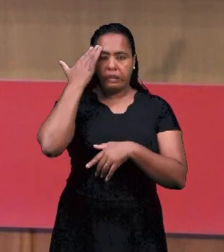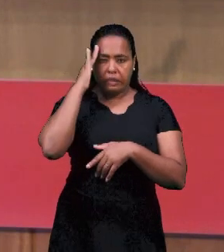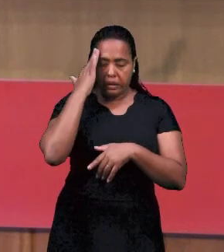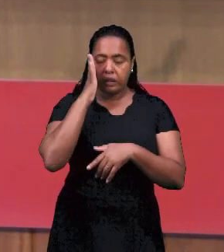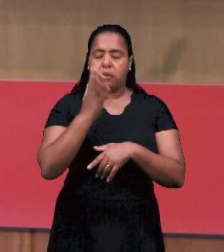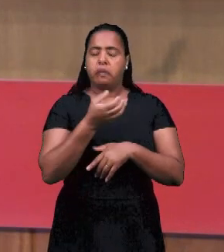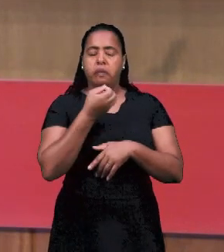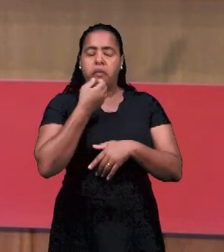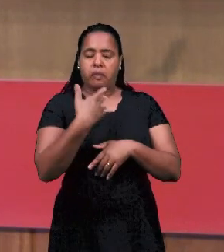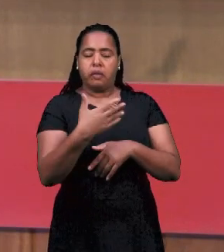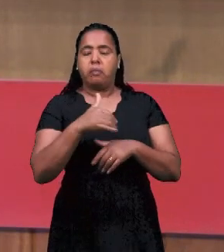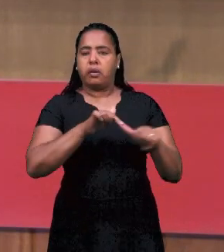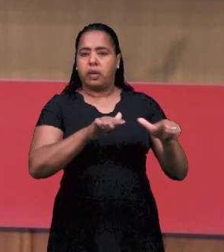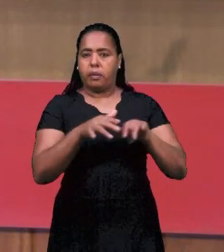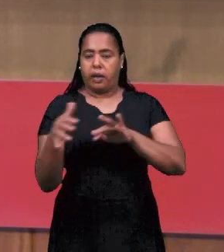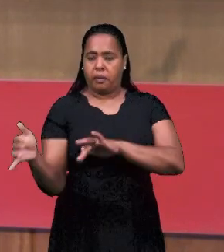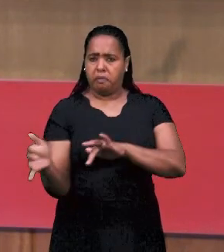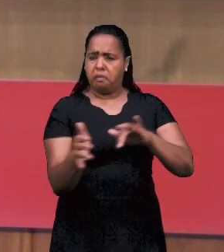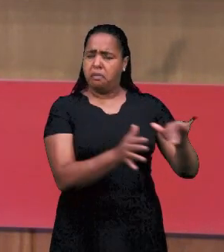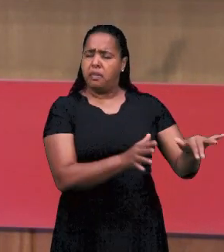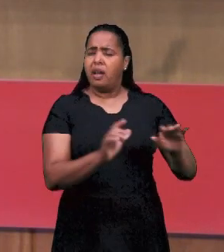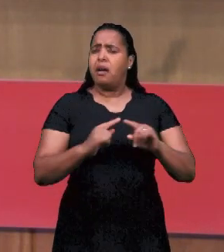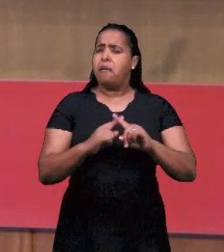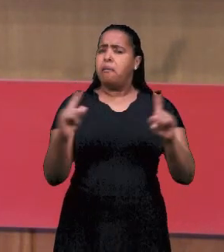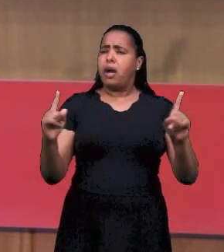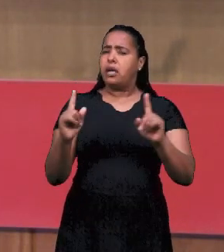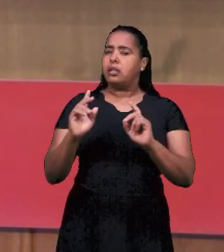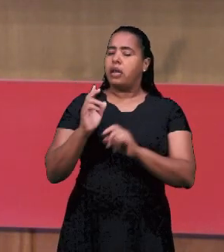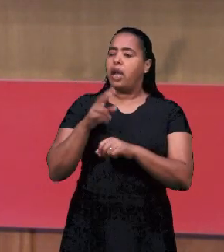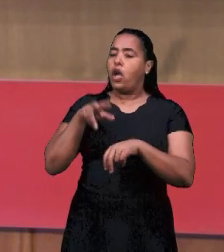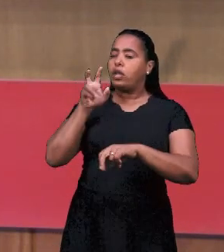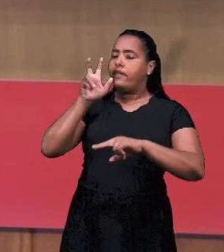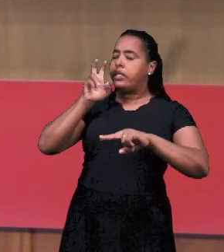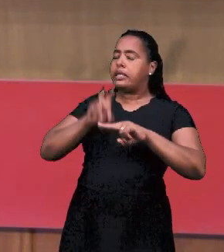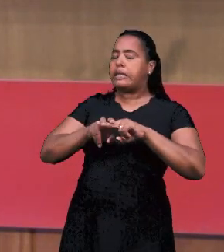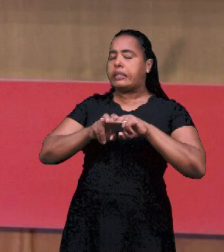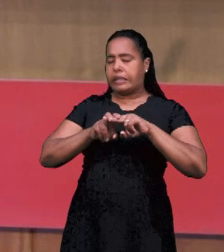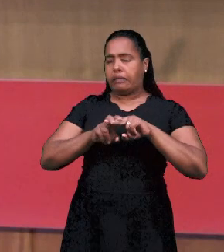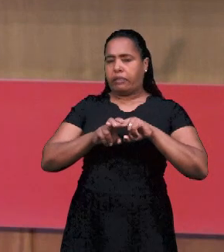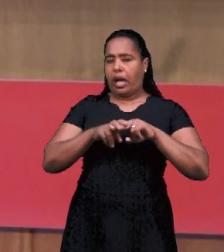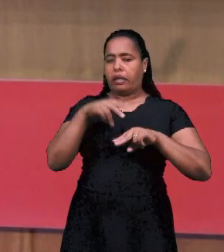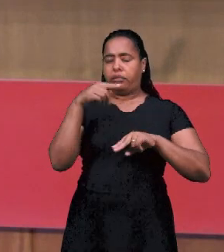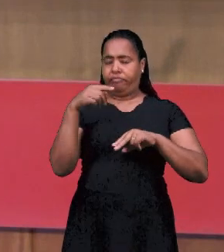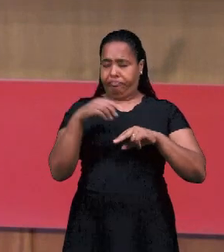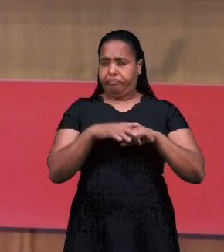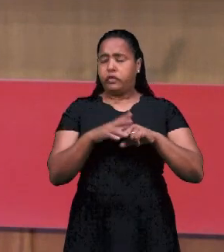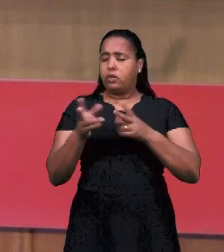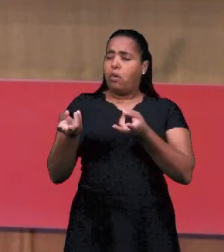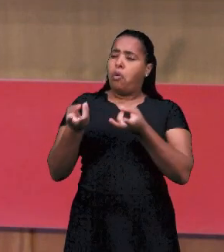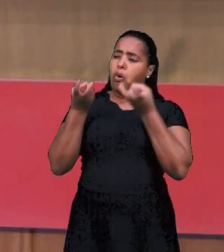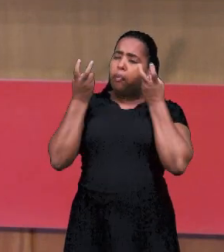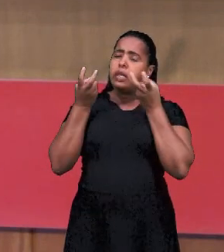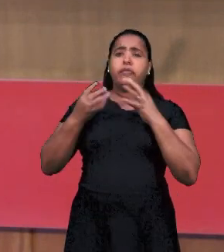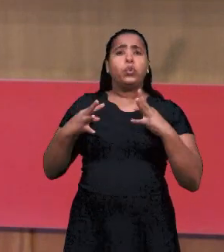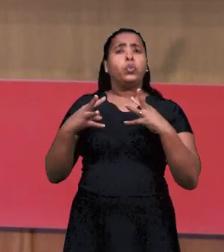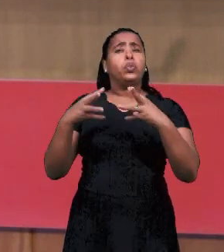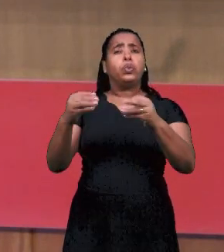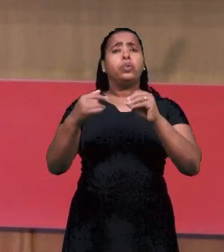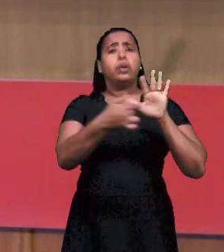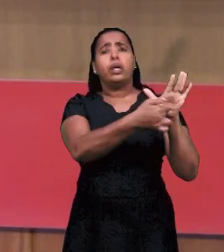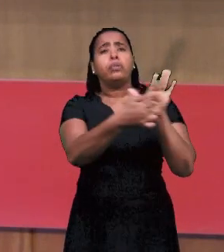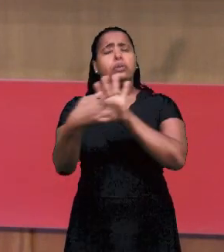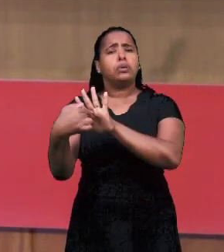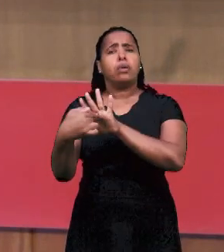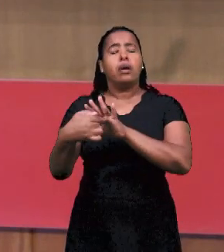все это, он хороший труд совершает. Но я смотрю, я